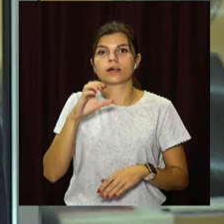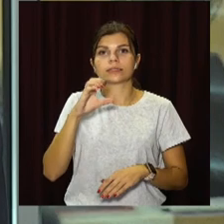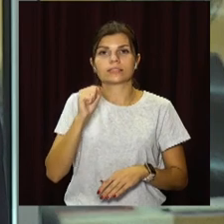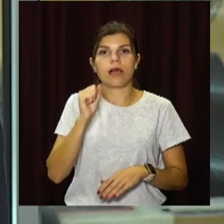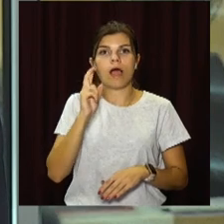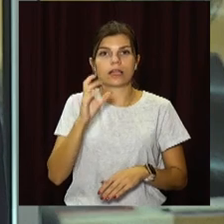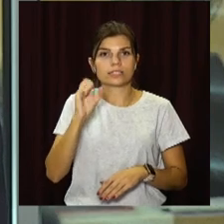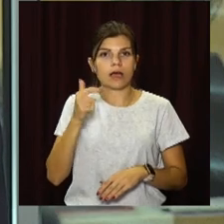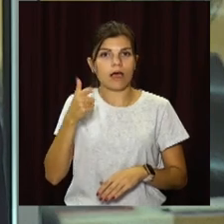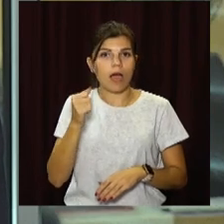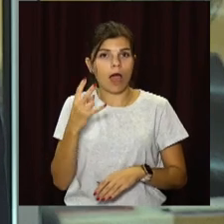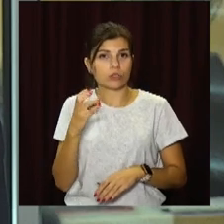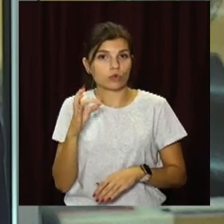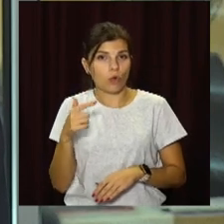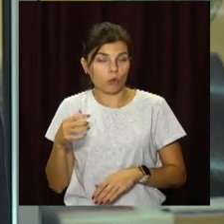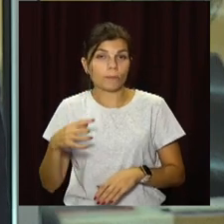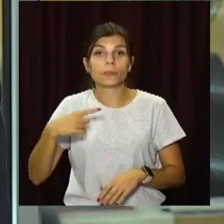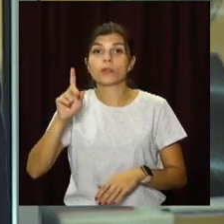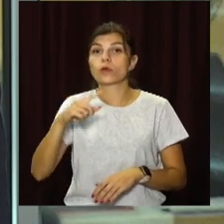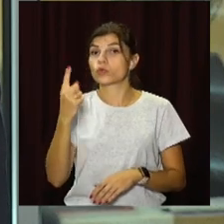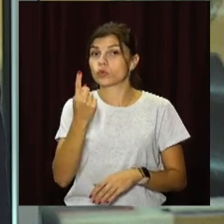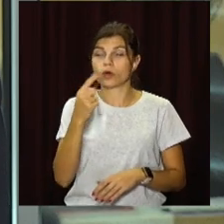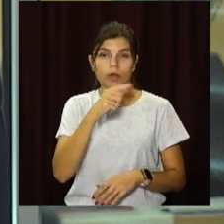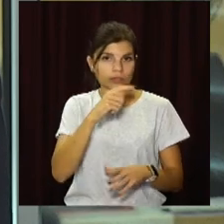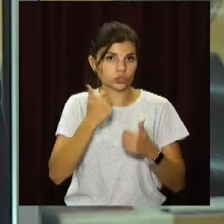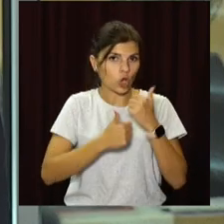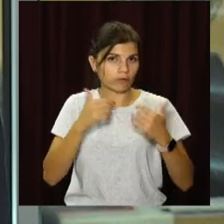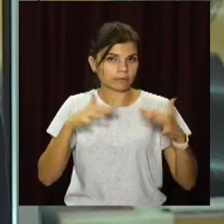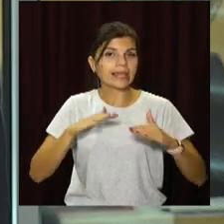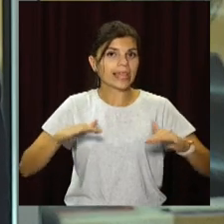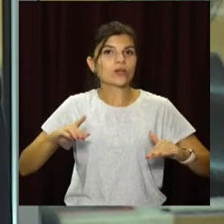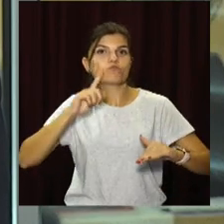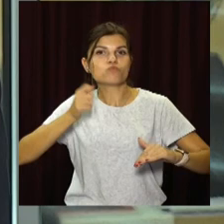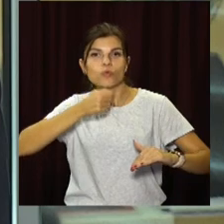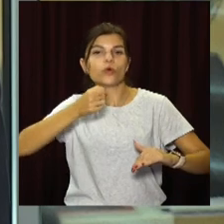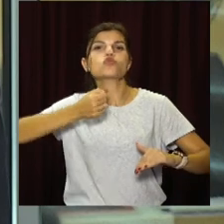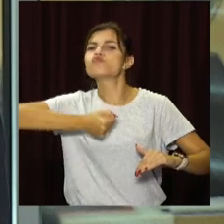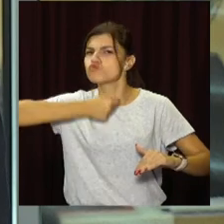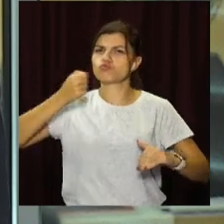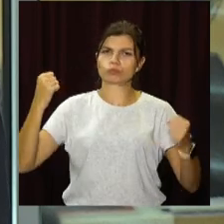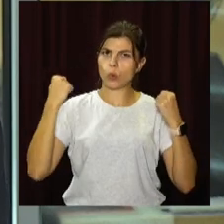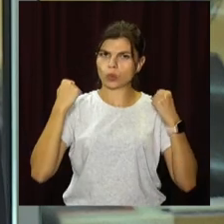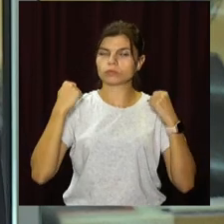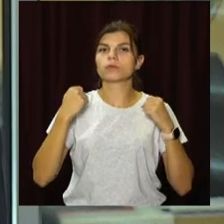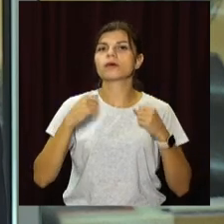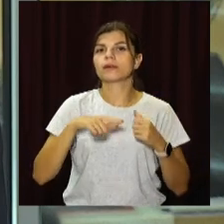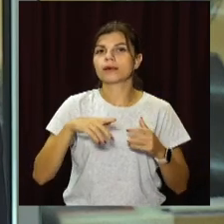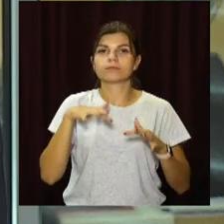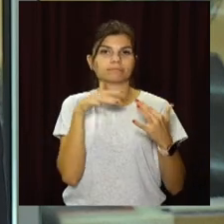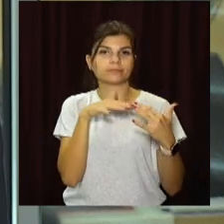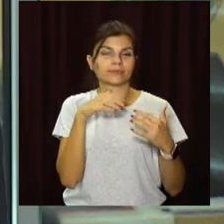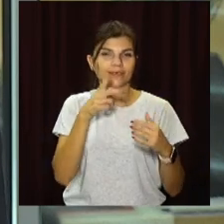Саксаганського. У тирі дюсошино-маради на влучні змагалися діти, юнаки і дорослі спортсмени. Турнір